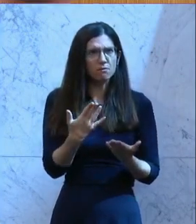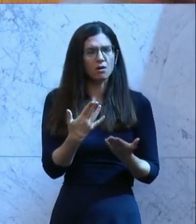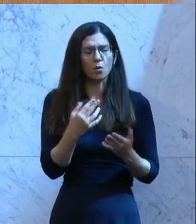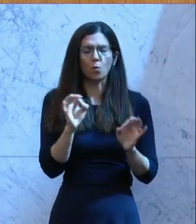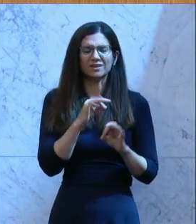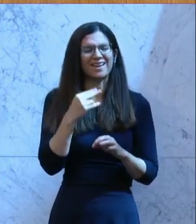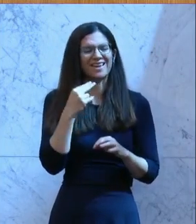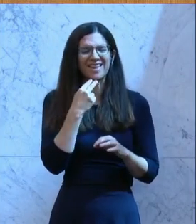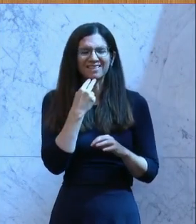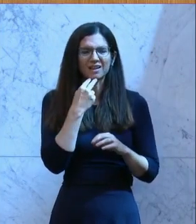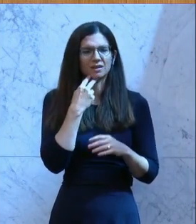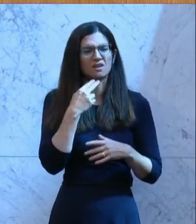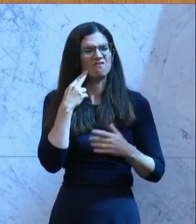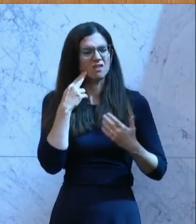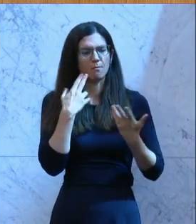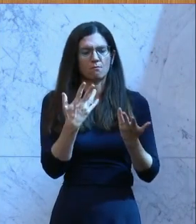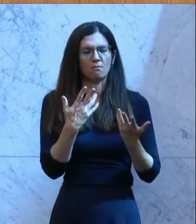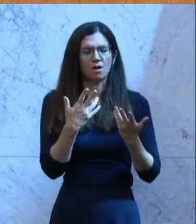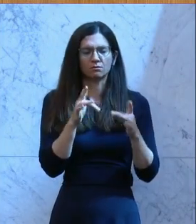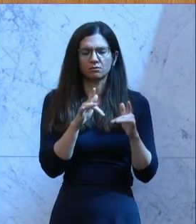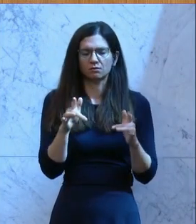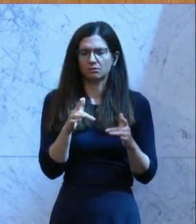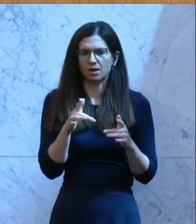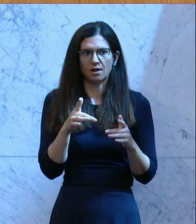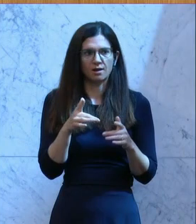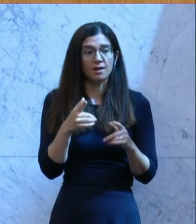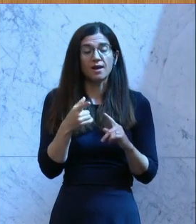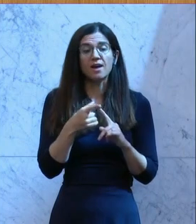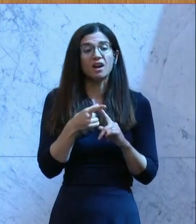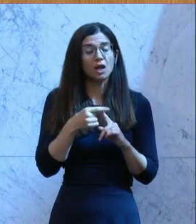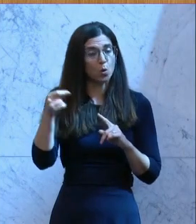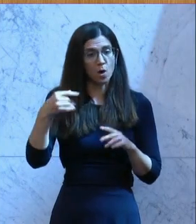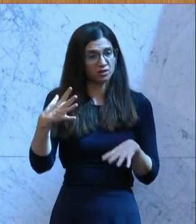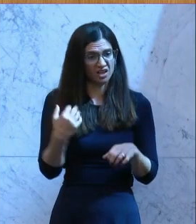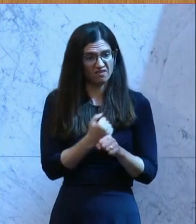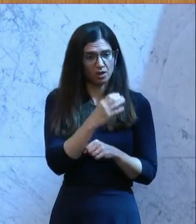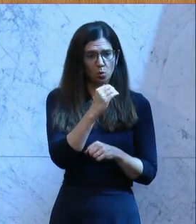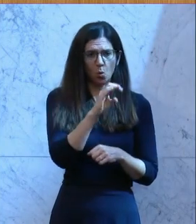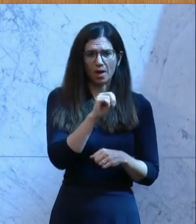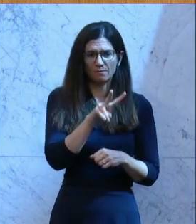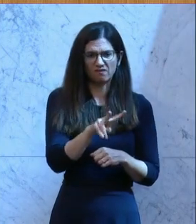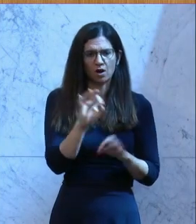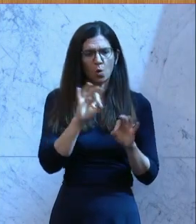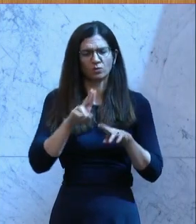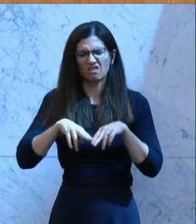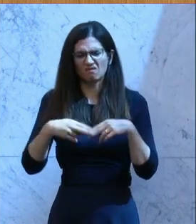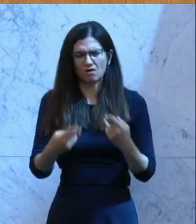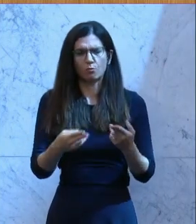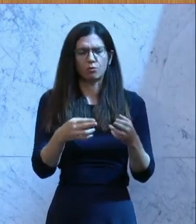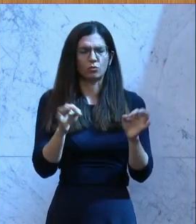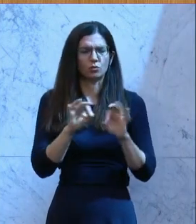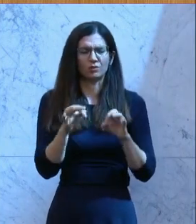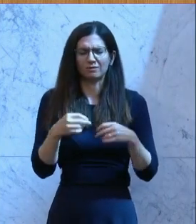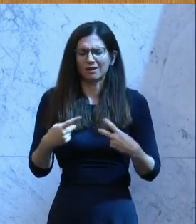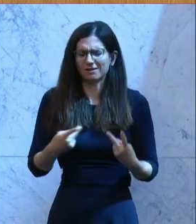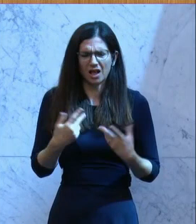die Energiekonzerne in Österreich haben Rekordgewinne. Alle, ob das die OMV ist oder der Verbund oder wer auch